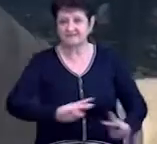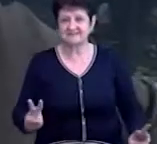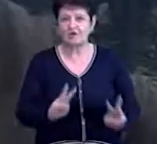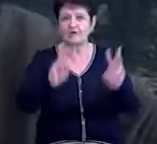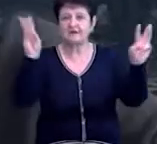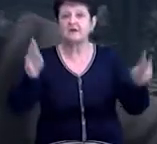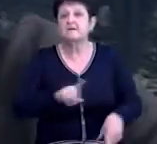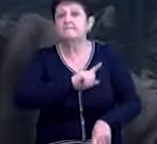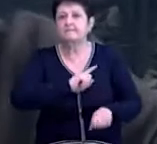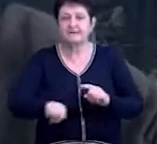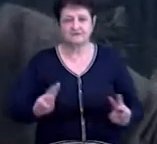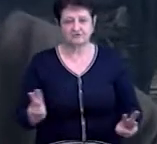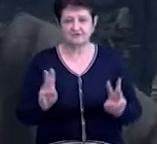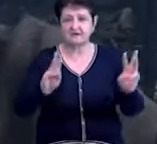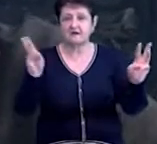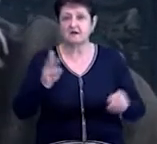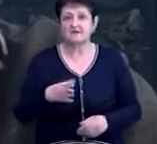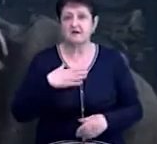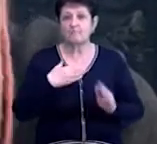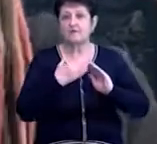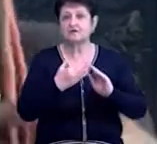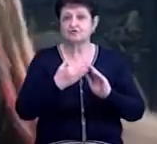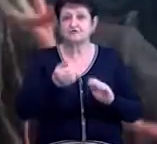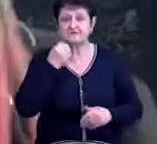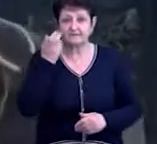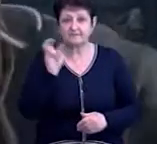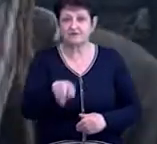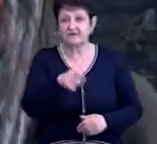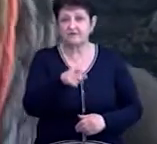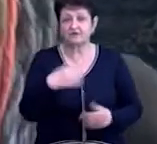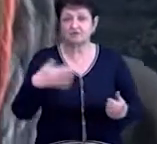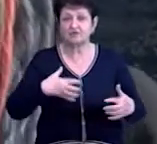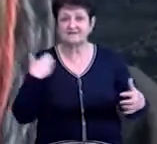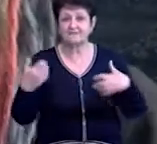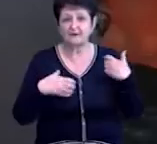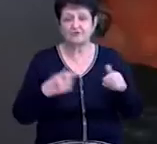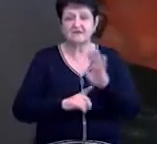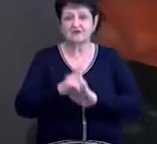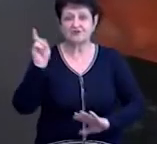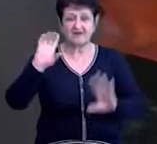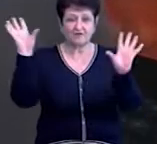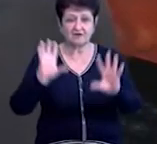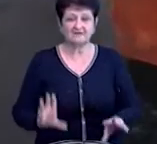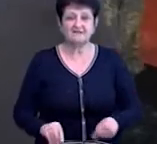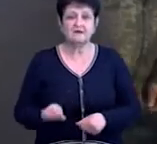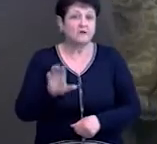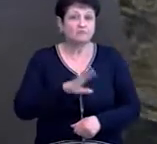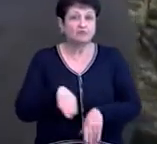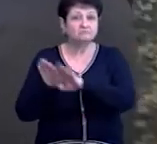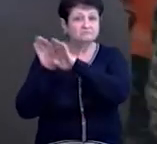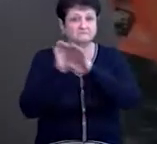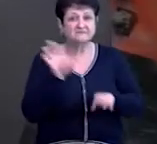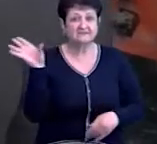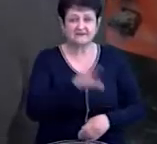Воно стрімко неслося. Тобто, всі мої сусіди, я прийшла, коли сусіди вже знімають одяг і починають гасити. Воно відбувалося все одночасно.